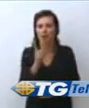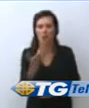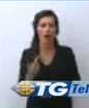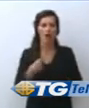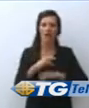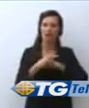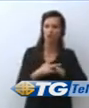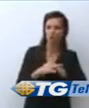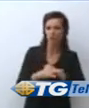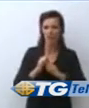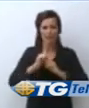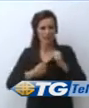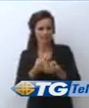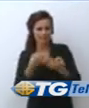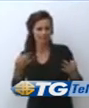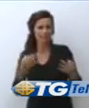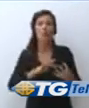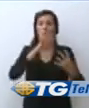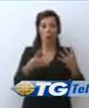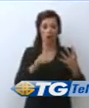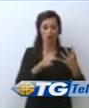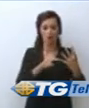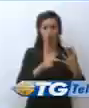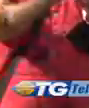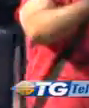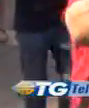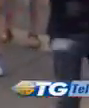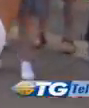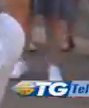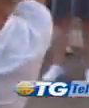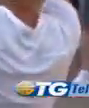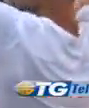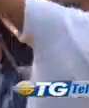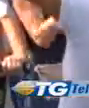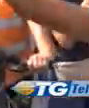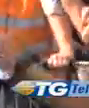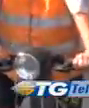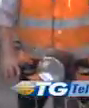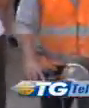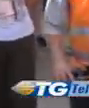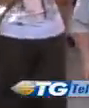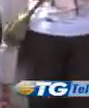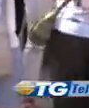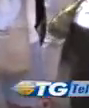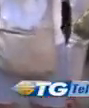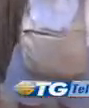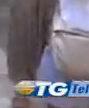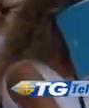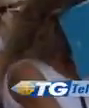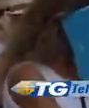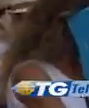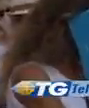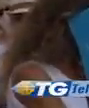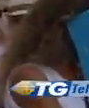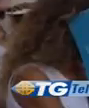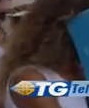disciplina nelle deliberazioni politiche. Quarto, il governo va avanti. Insomma, fa capire Draghi, il piano del governo ha ormai il suo percorso tracciato